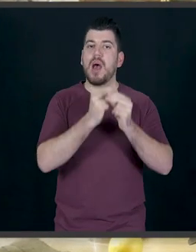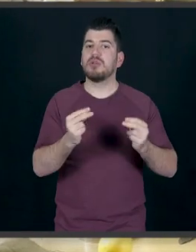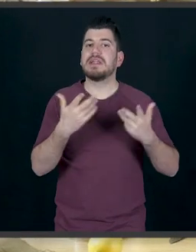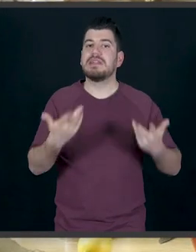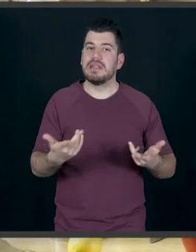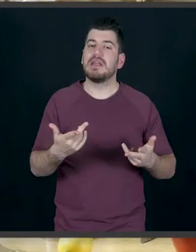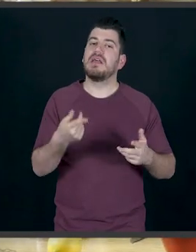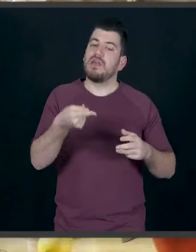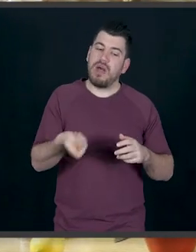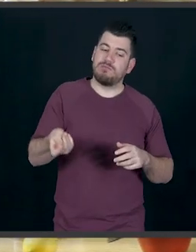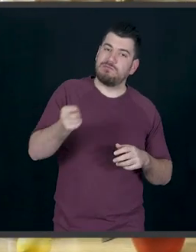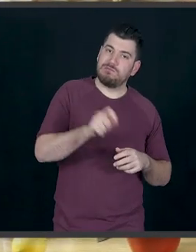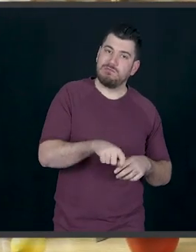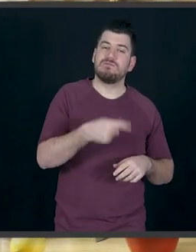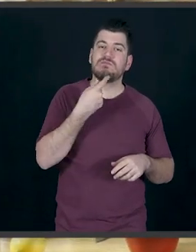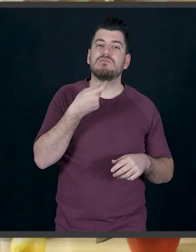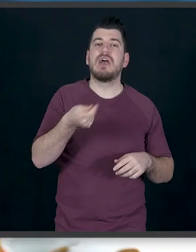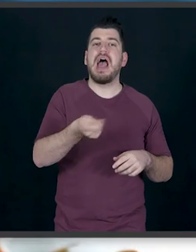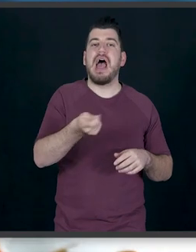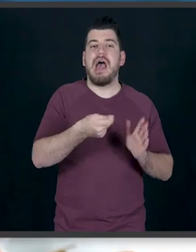θα προσθέσω λίγο ακόμα αχνη ζάχαρη.